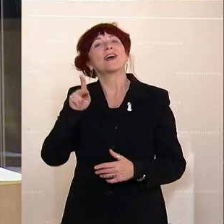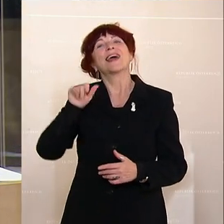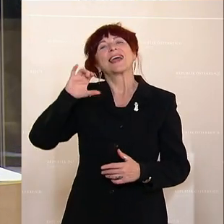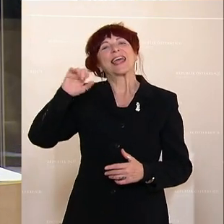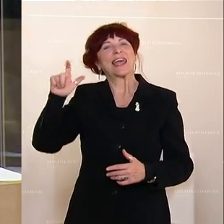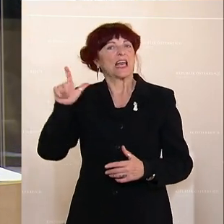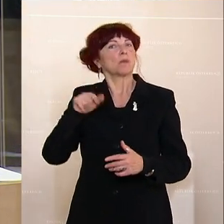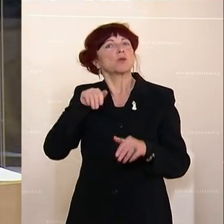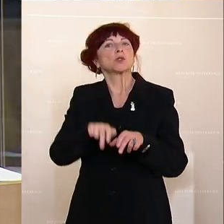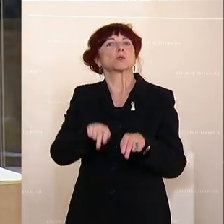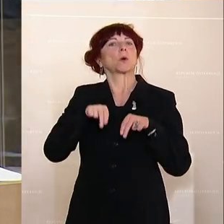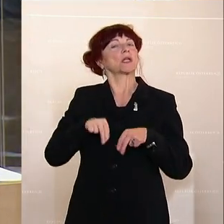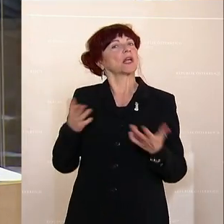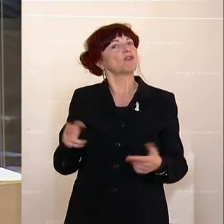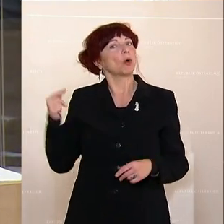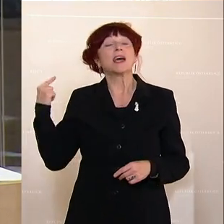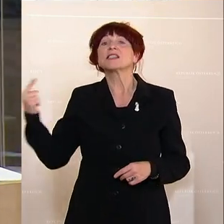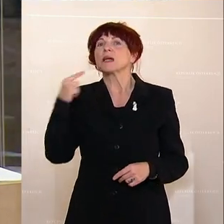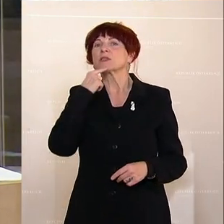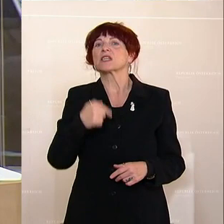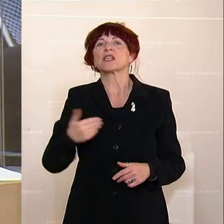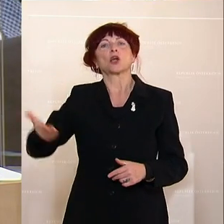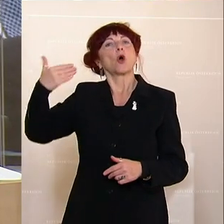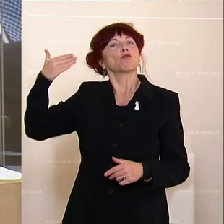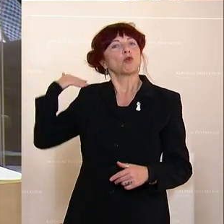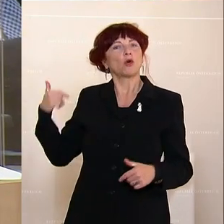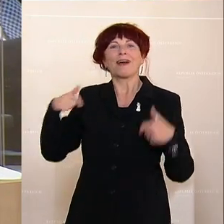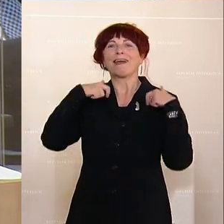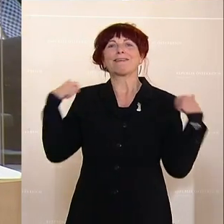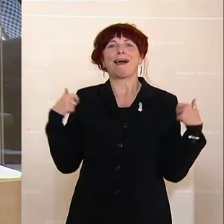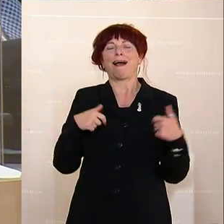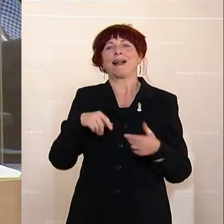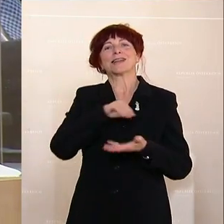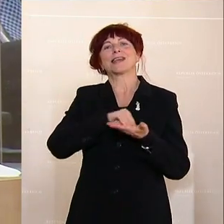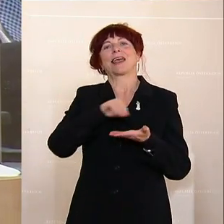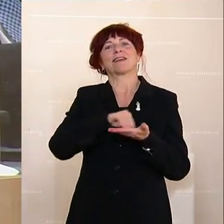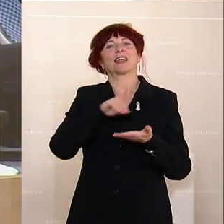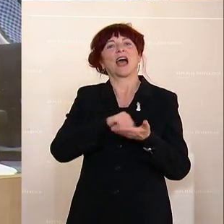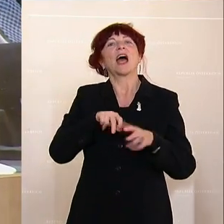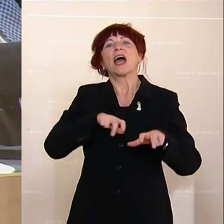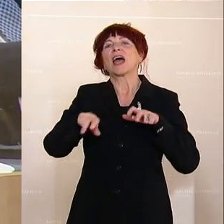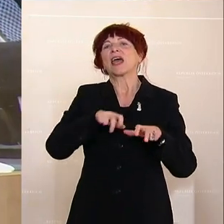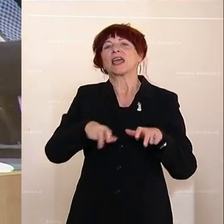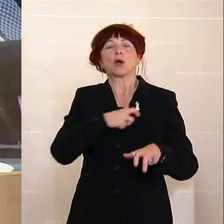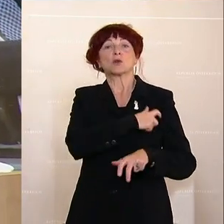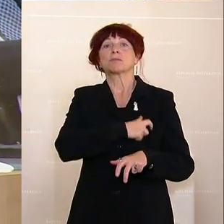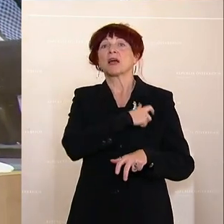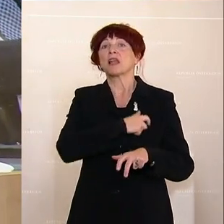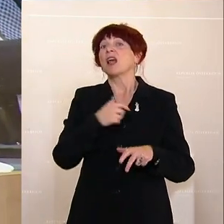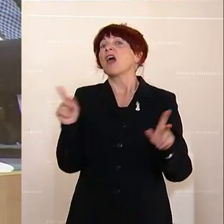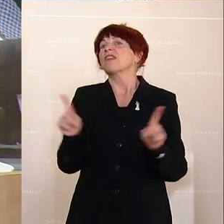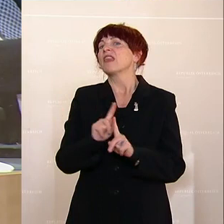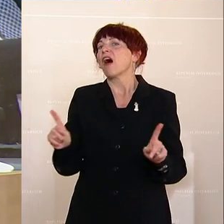Sie gesagt haben, dass kein ehemaliger Generalsekretär einer Regierungspartei gegen Parteimitglieder mitteln darf.